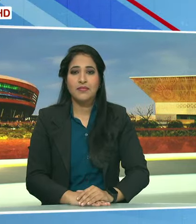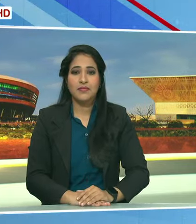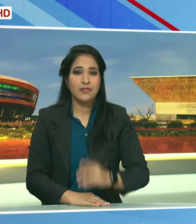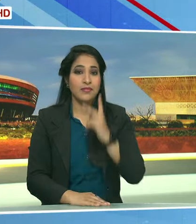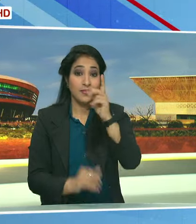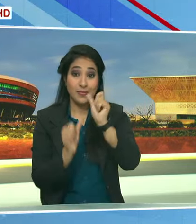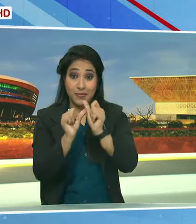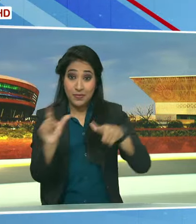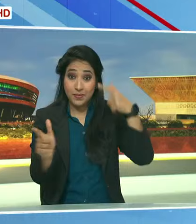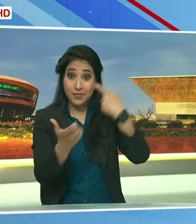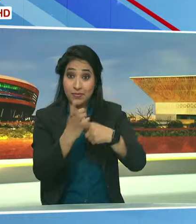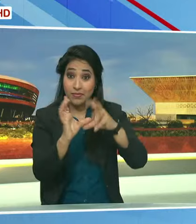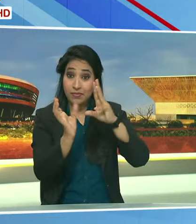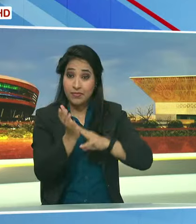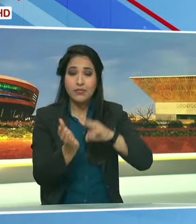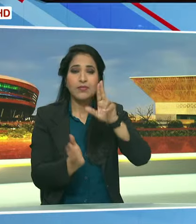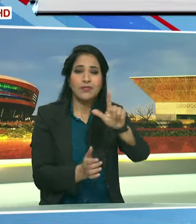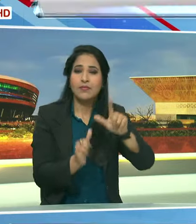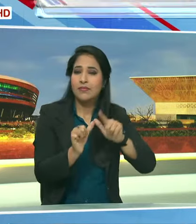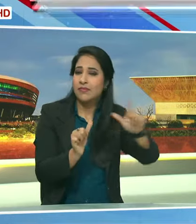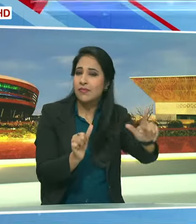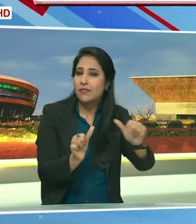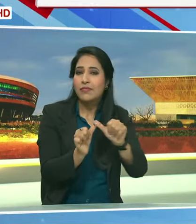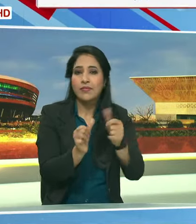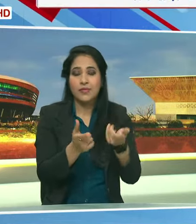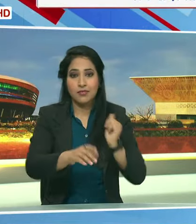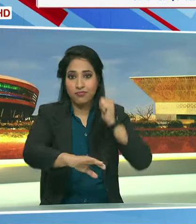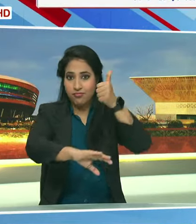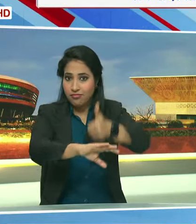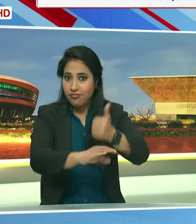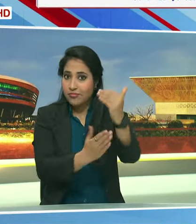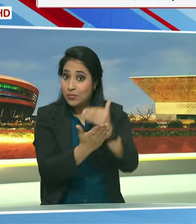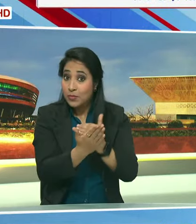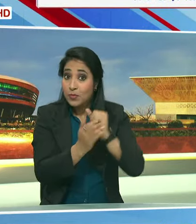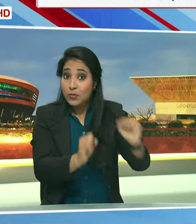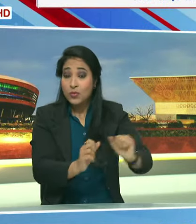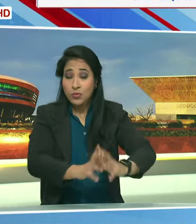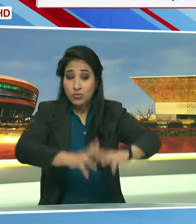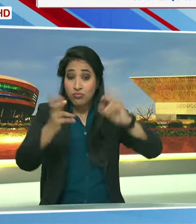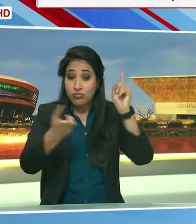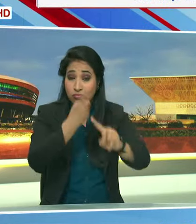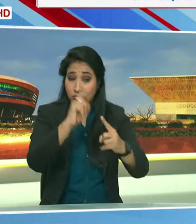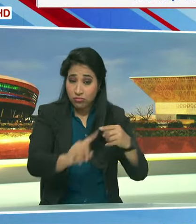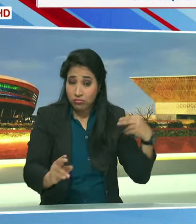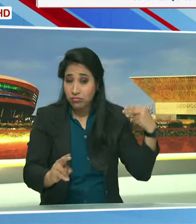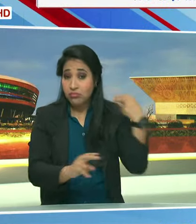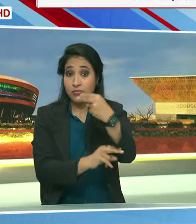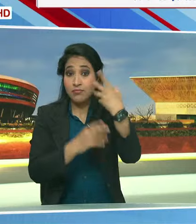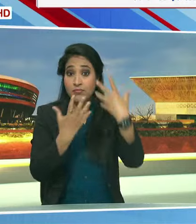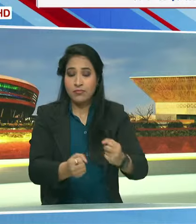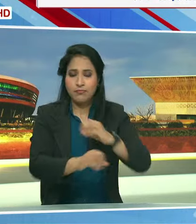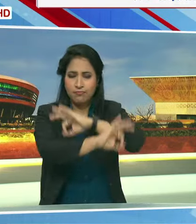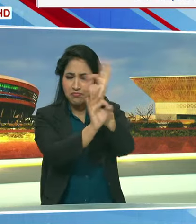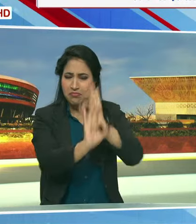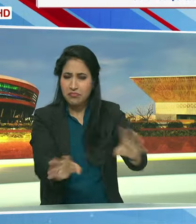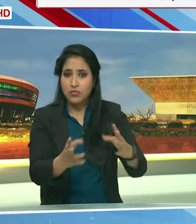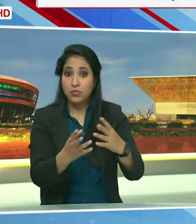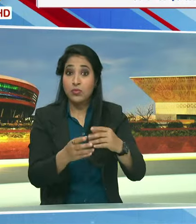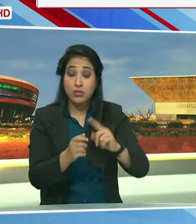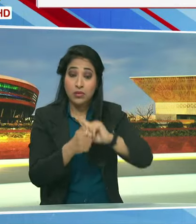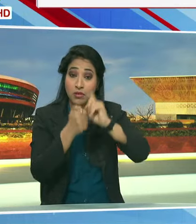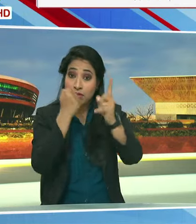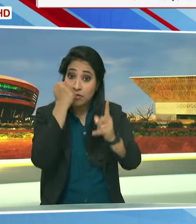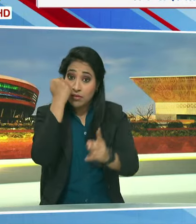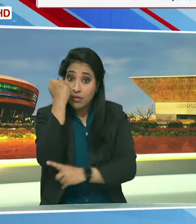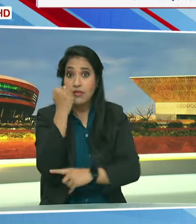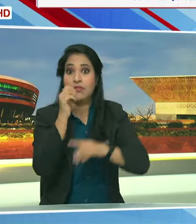आयोध्या में रामलला विराजमान के प्रान प्रतिष्ठा समारों को एतिहासिक बनाने के लिए तैयारियां अंतिम